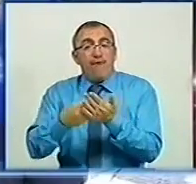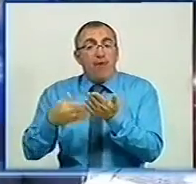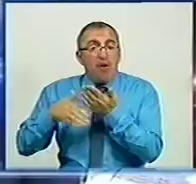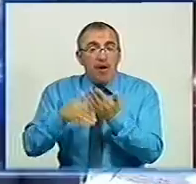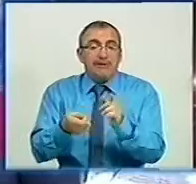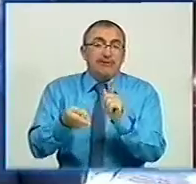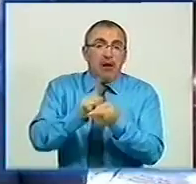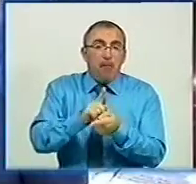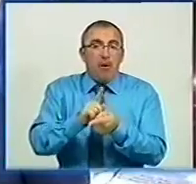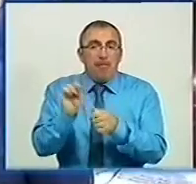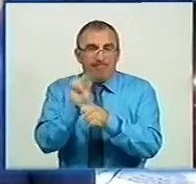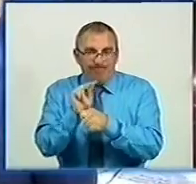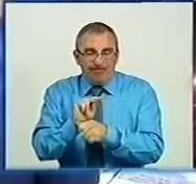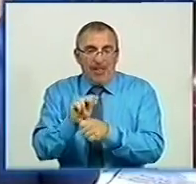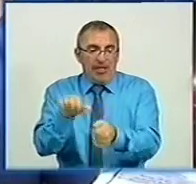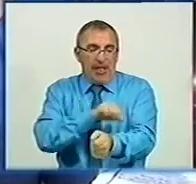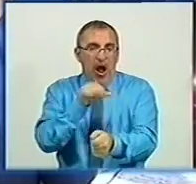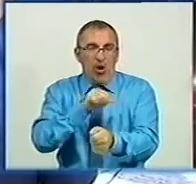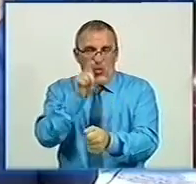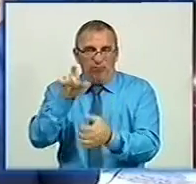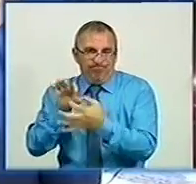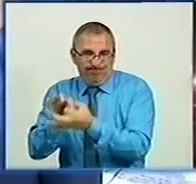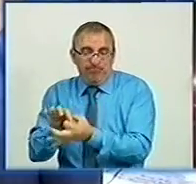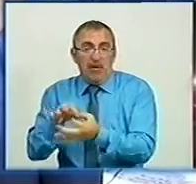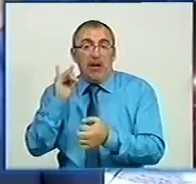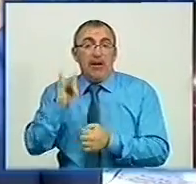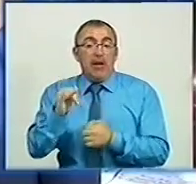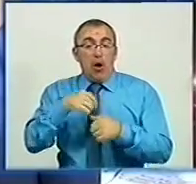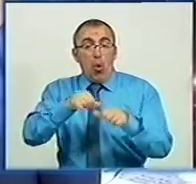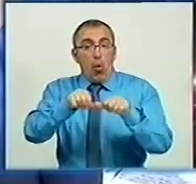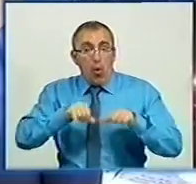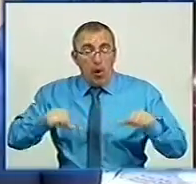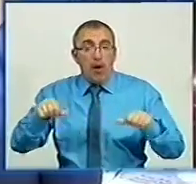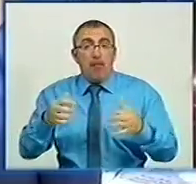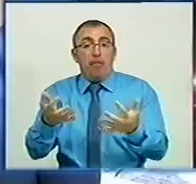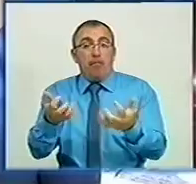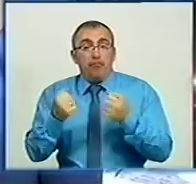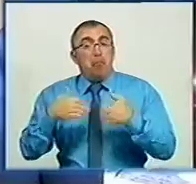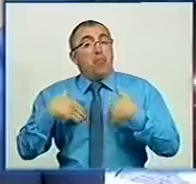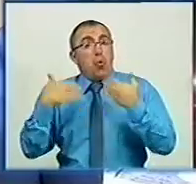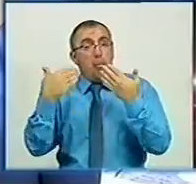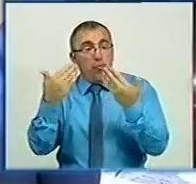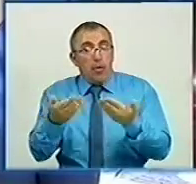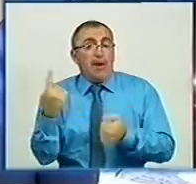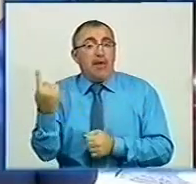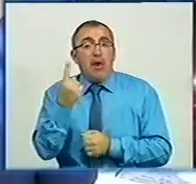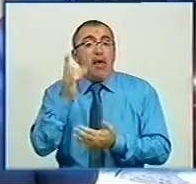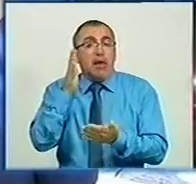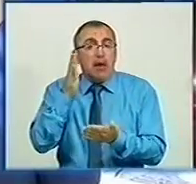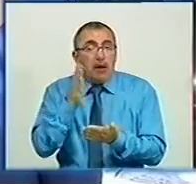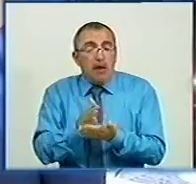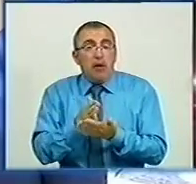замісної терапії для наркозалежних осіб. І нашою комісією прийнялася її пропозиція. Єдине – є